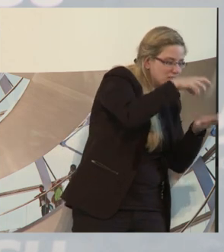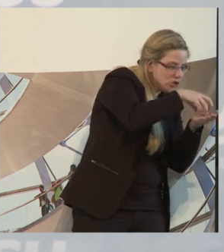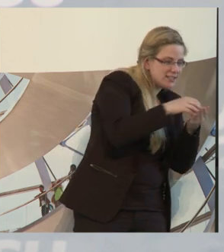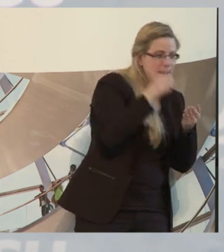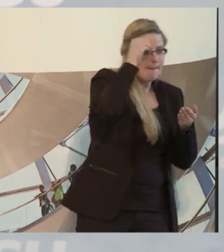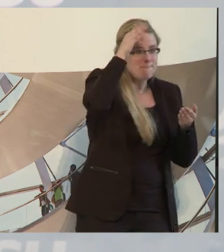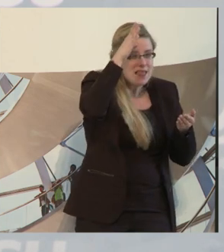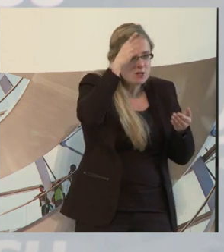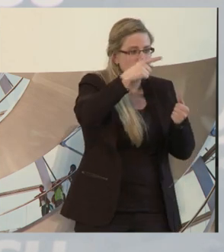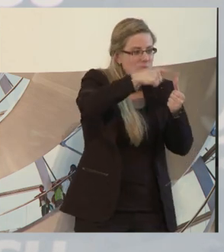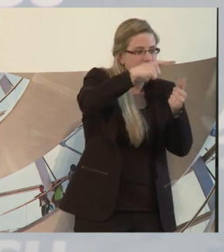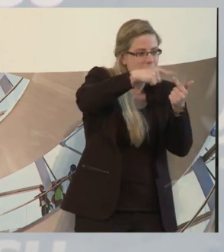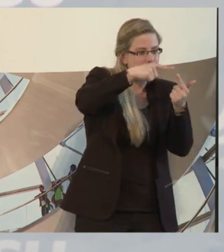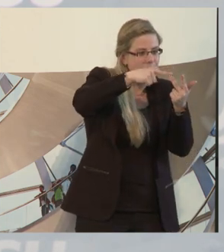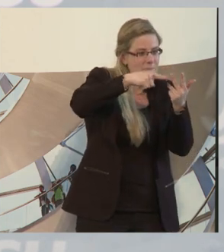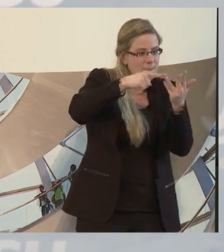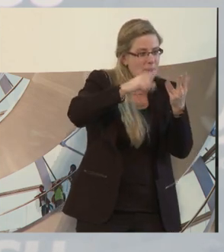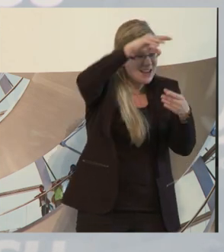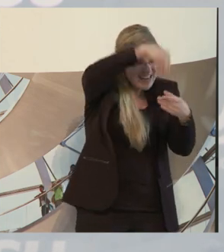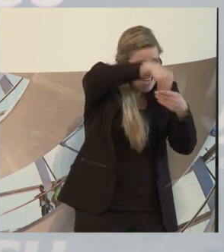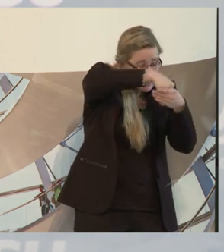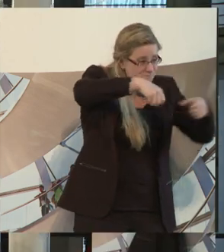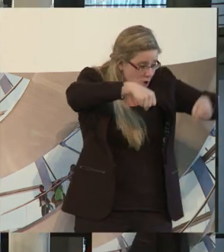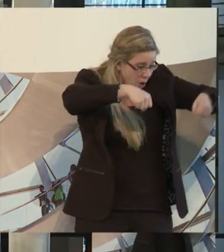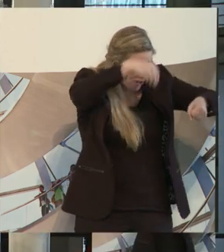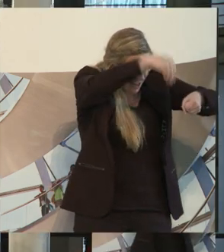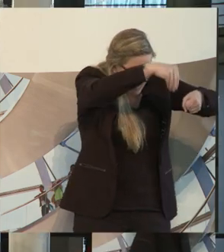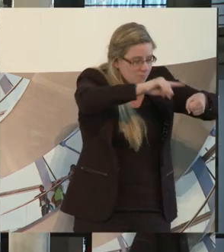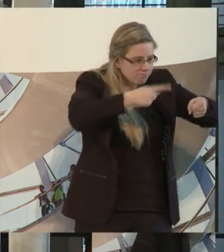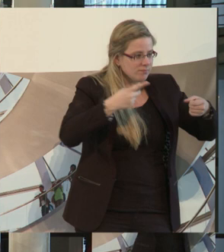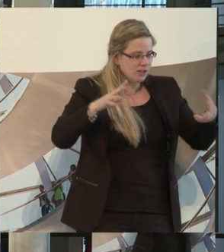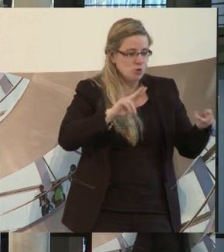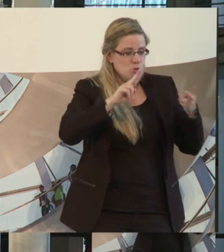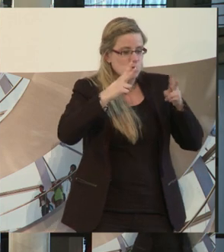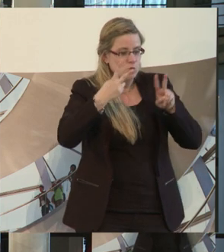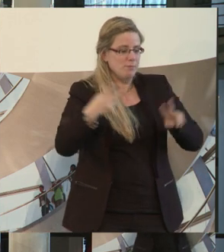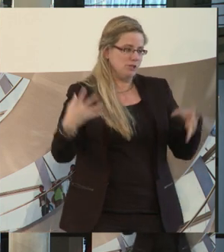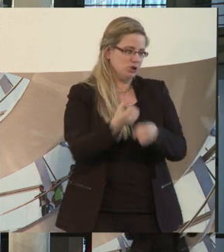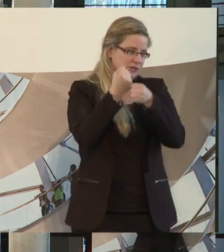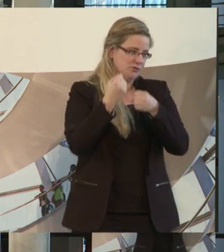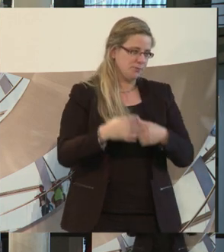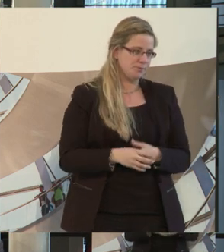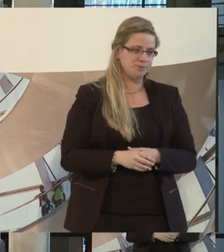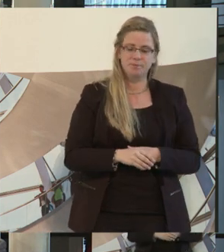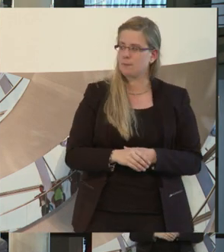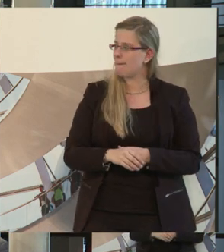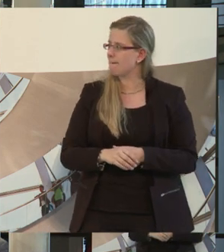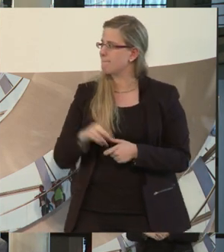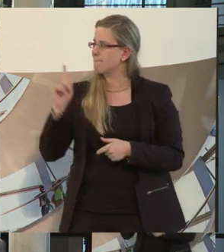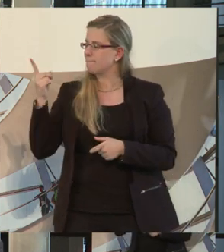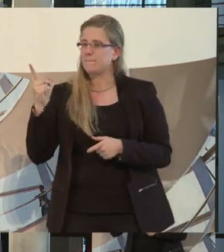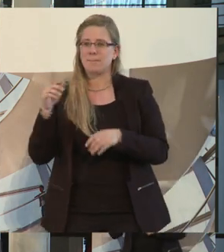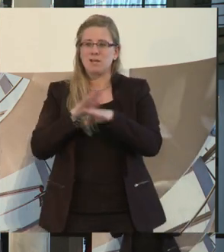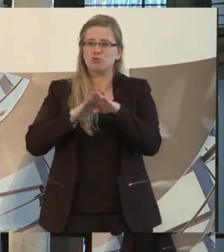können und alles aus einer Hand. Ich glaube, dann schaffen wir schon verdammt viel. Dann würde ich gerne jetzt nochmal in eine zweite Fragerunde, bevor ich hier zur Mitte komme,